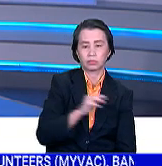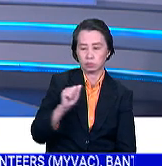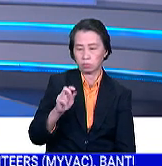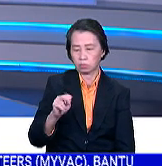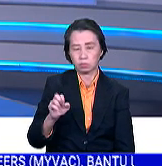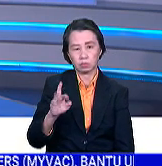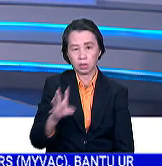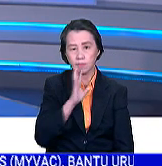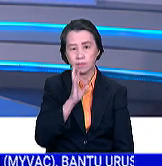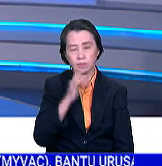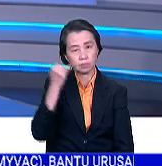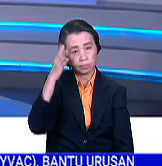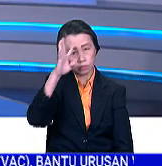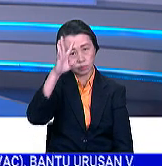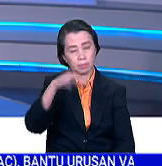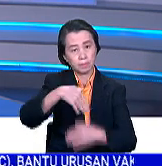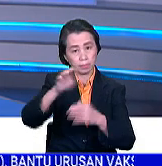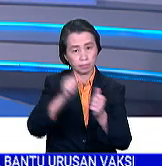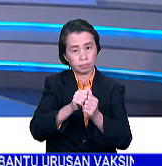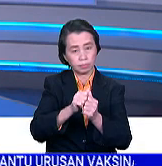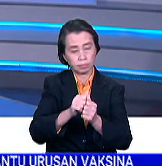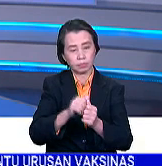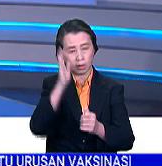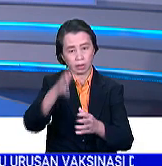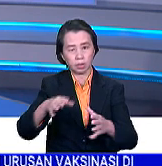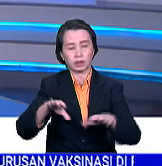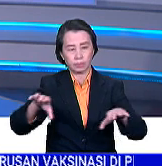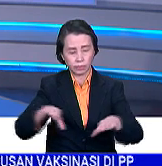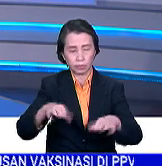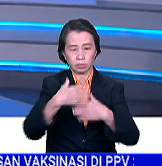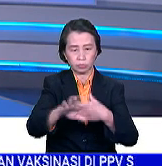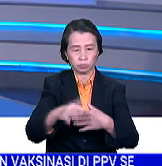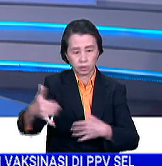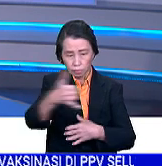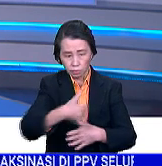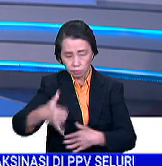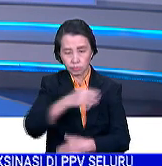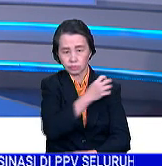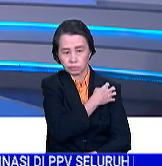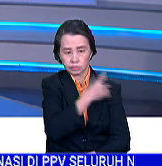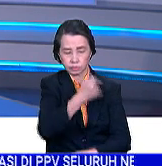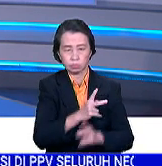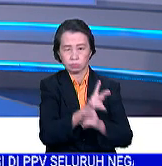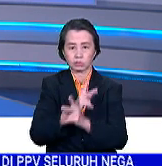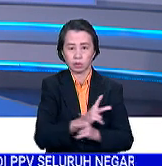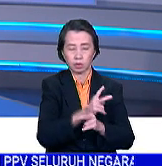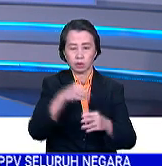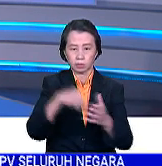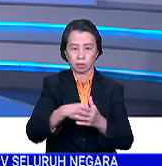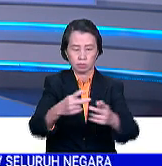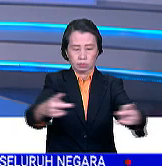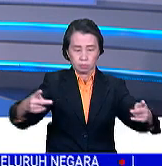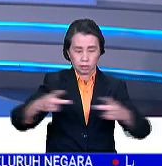Nasara berkata inisiatif baru yang lebih berimpak tinggi akan dilaksana termasuk rondaan penguatkuasaan dan kawalan dalam